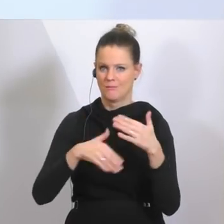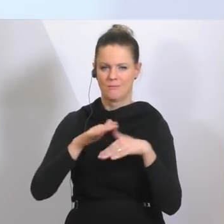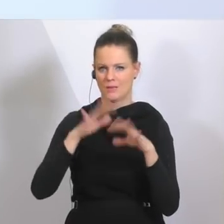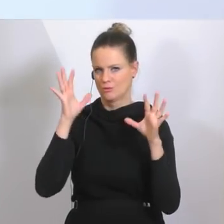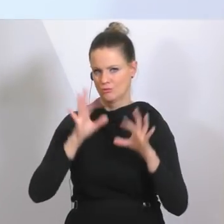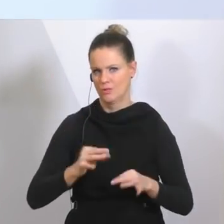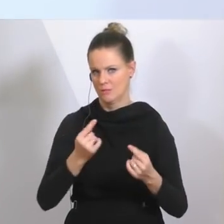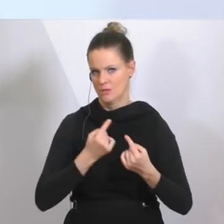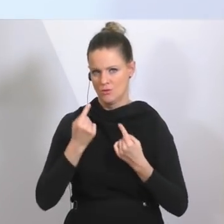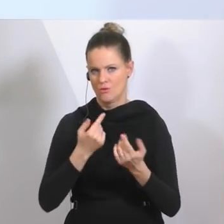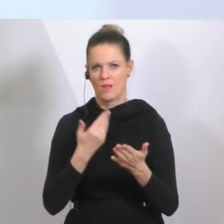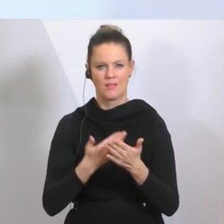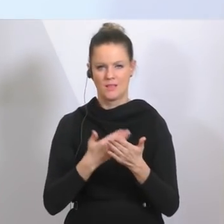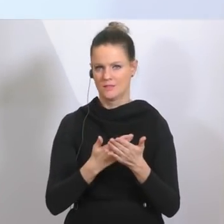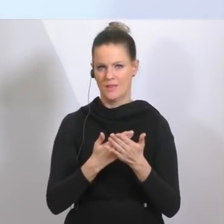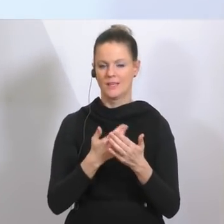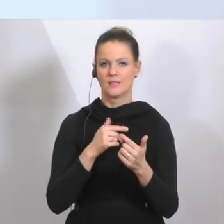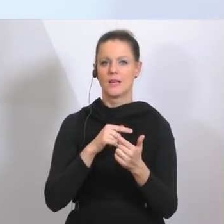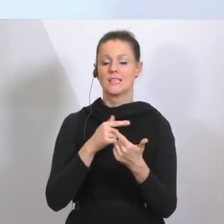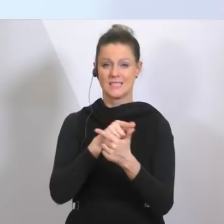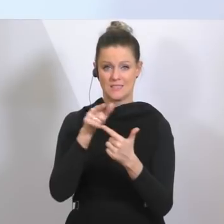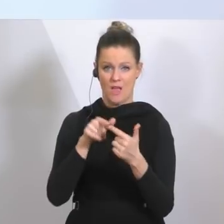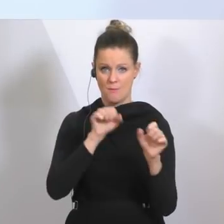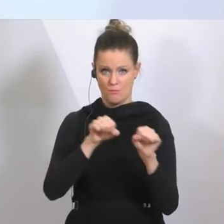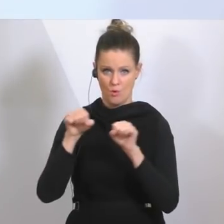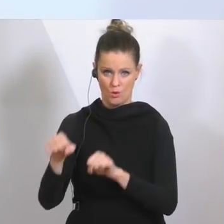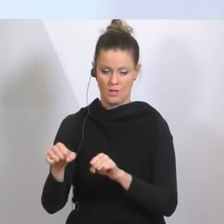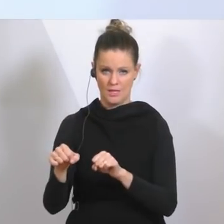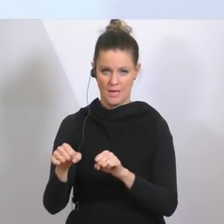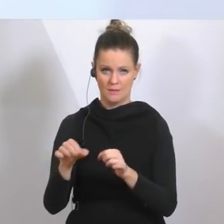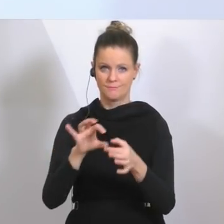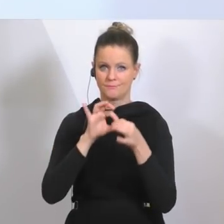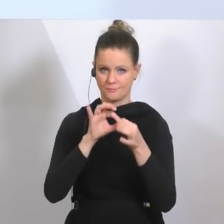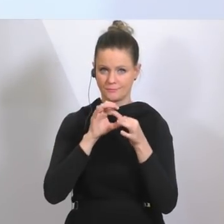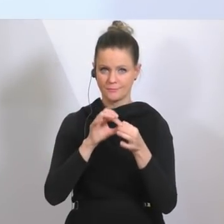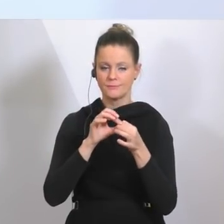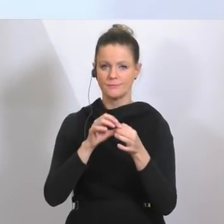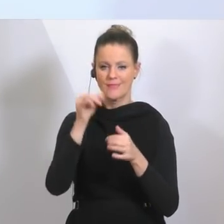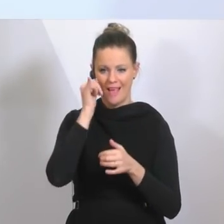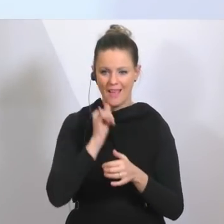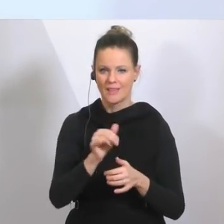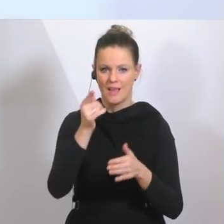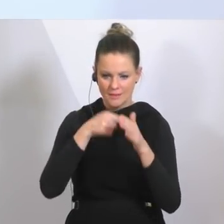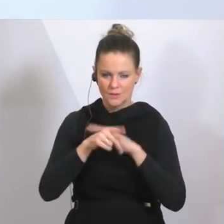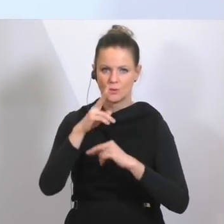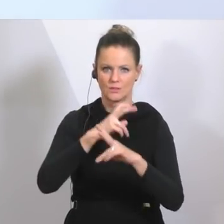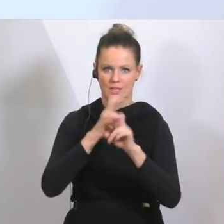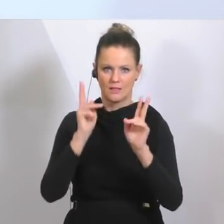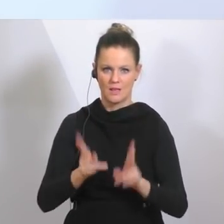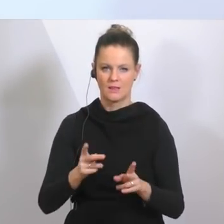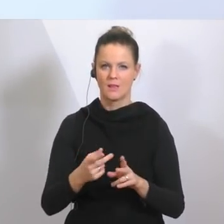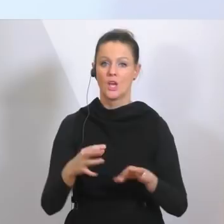uns passieren kann. Das heißt, zwei Möglichkeiten als Erfordernis für die Einreise, nämlich einerseits das